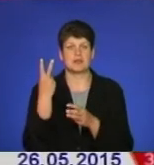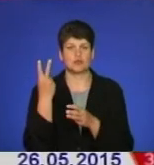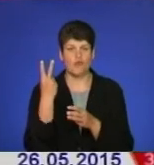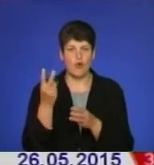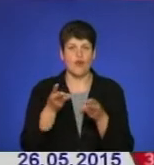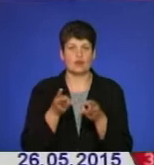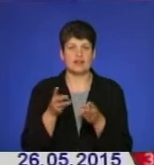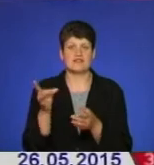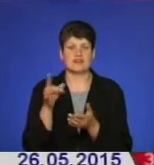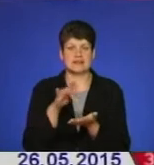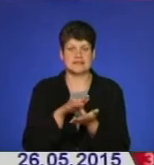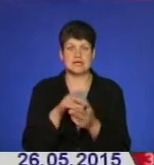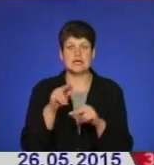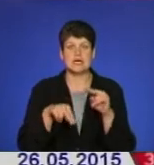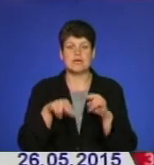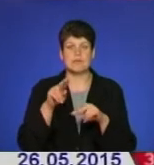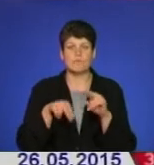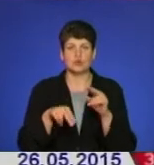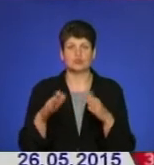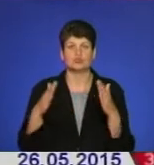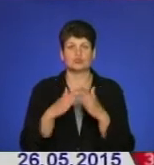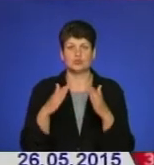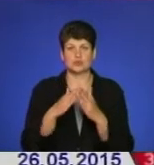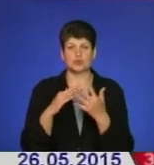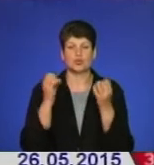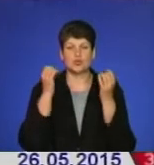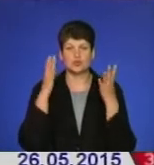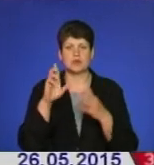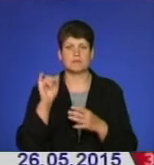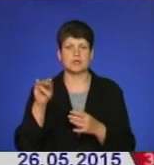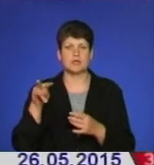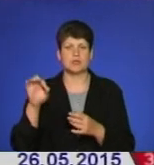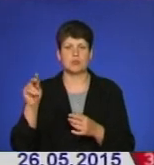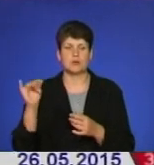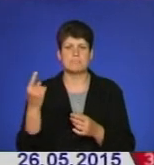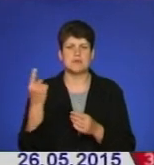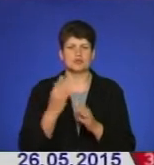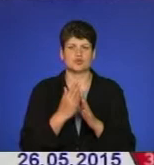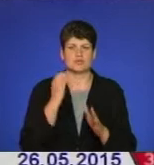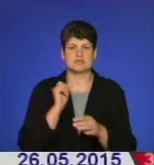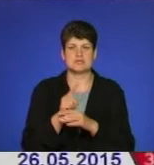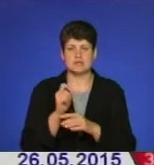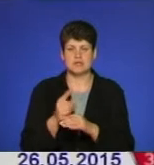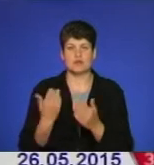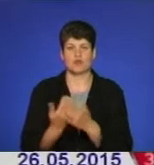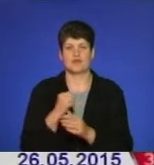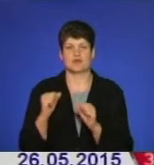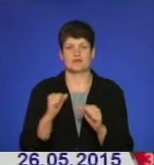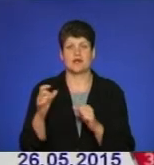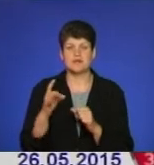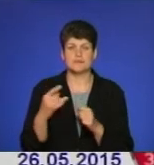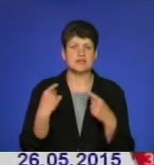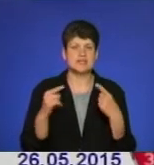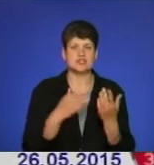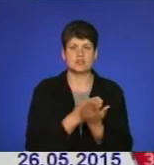у райцентрі, ремонт будинку культури у Білобожниці, першочергові завдання для нового керівника району. Інші